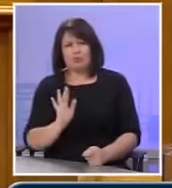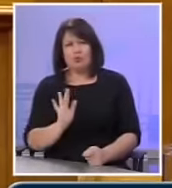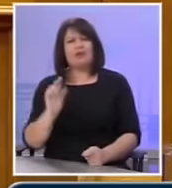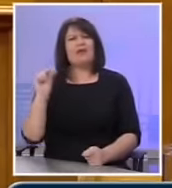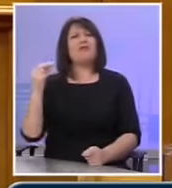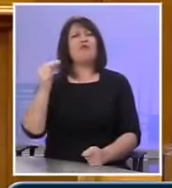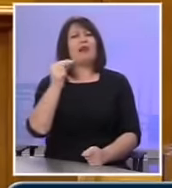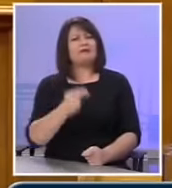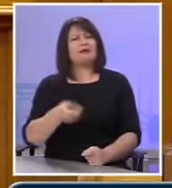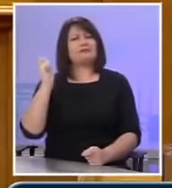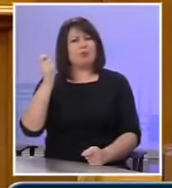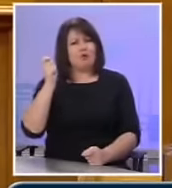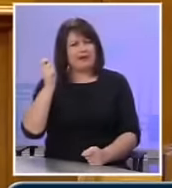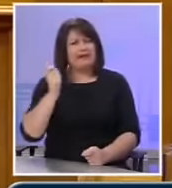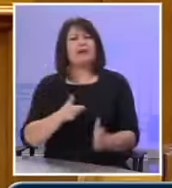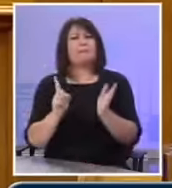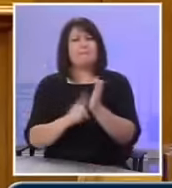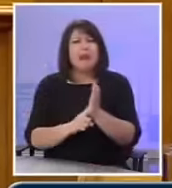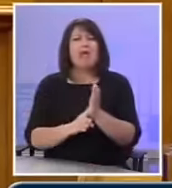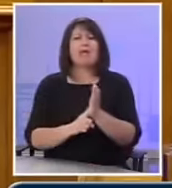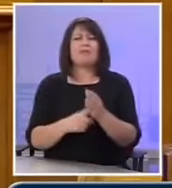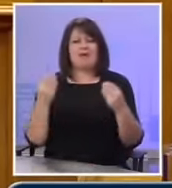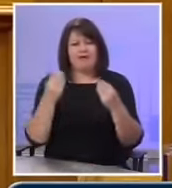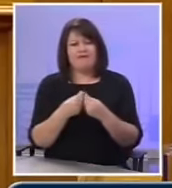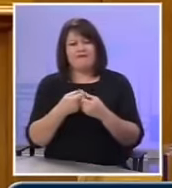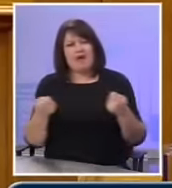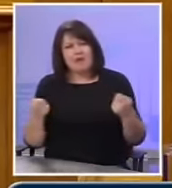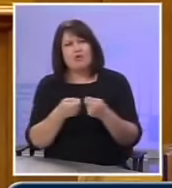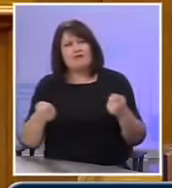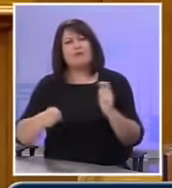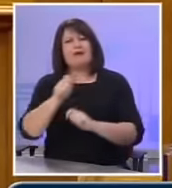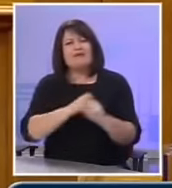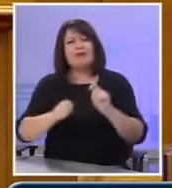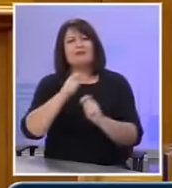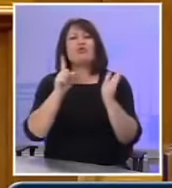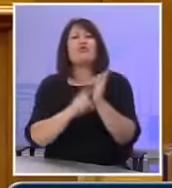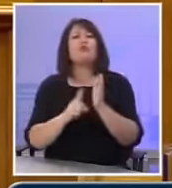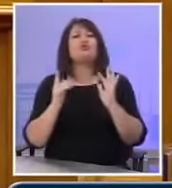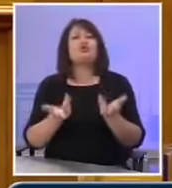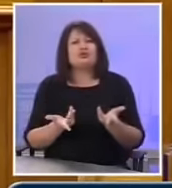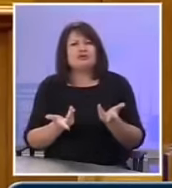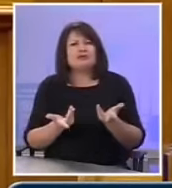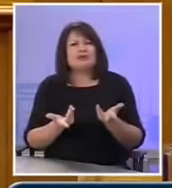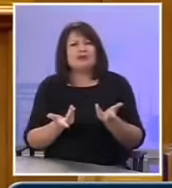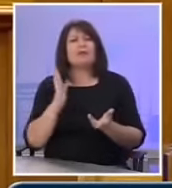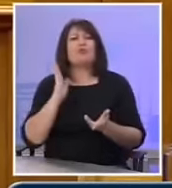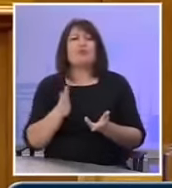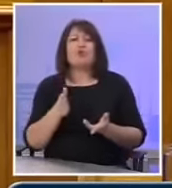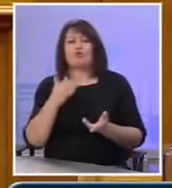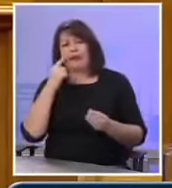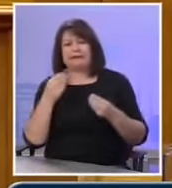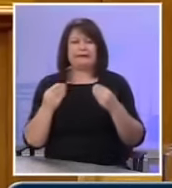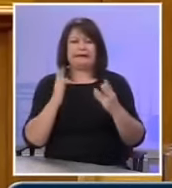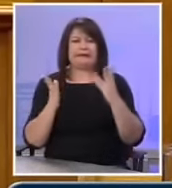οι βουλευτές και οι πολιτικοί πρέπει να εφαρμόζουν και να φτιάχνουν νόμους που αφήνει διακριτική κρίση.